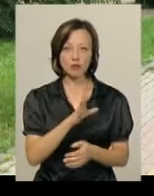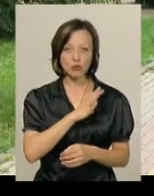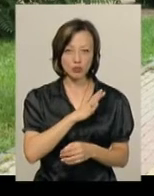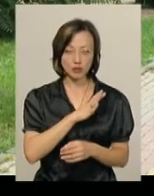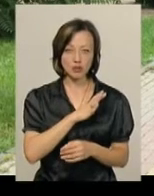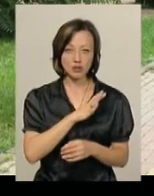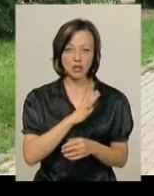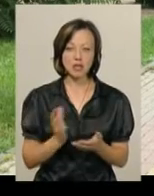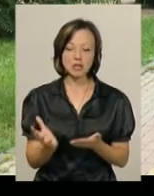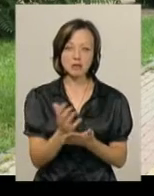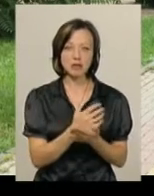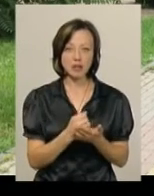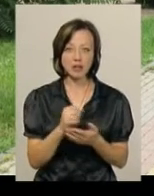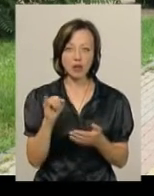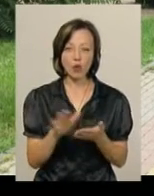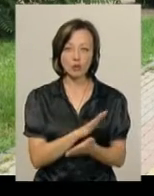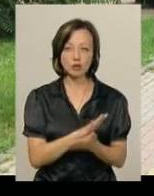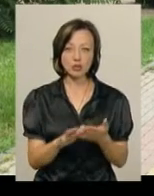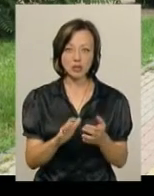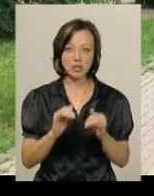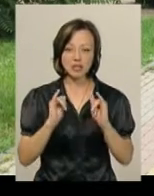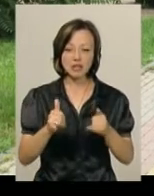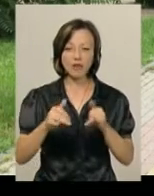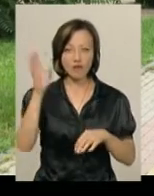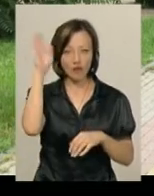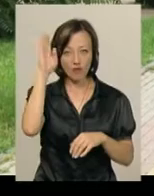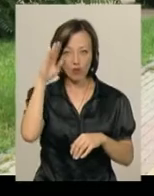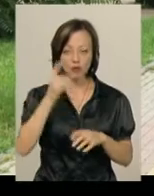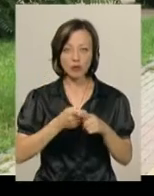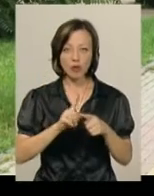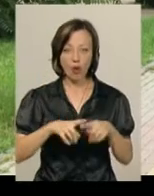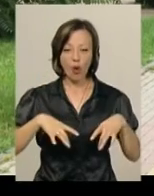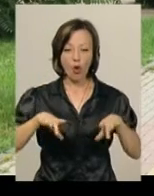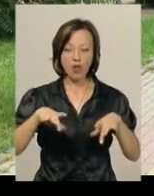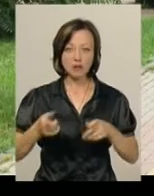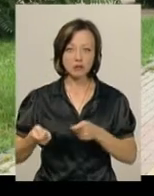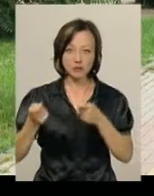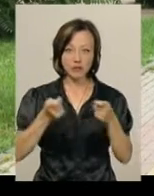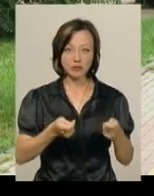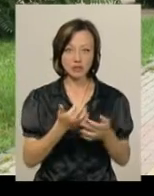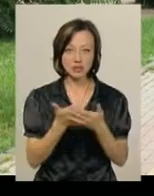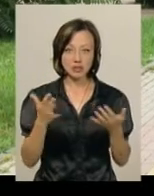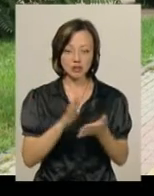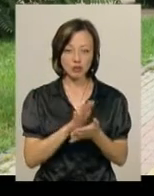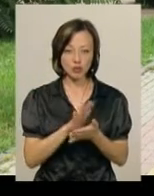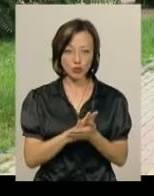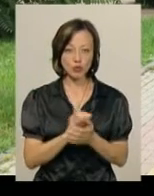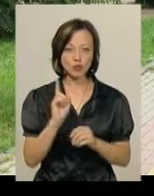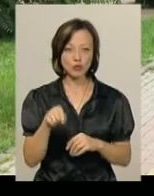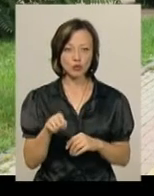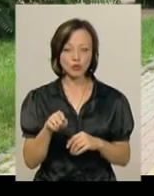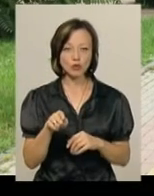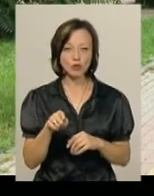збір і очистка зливових вод. Чому? Тому що колесами привозить різний бруд, тому що